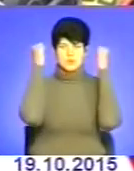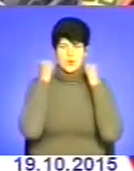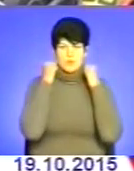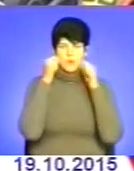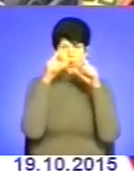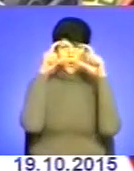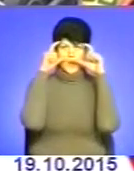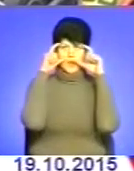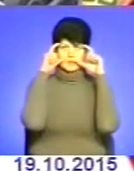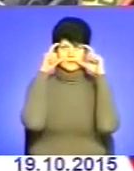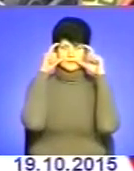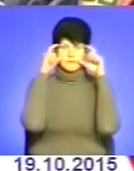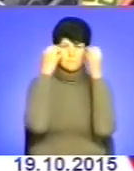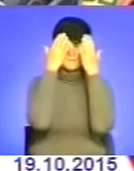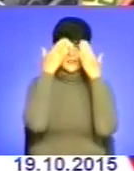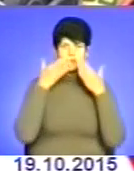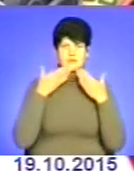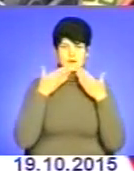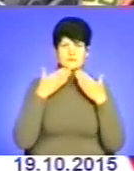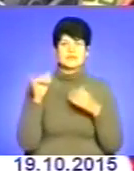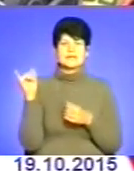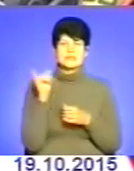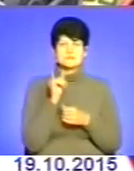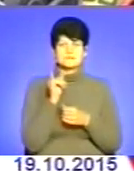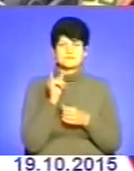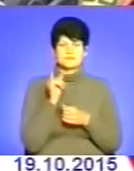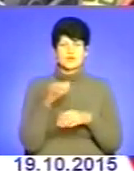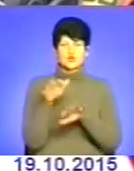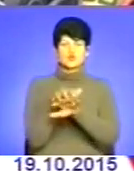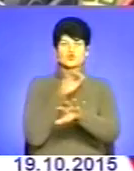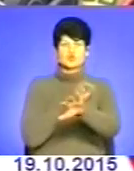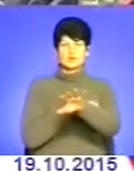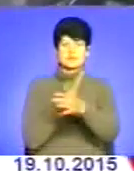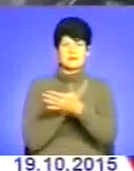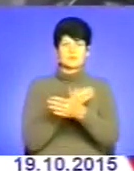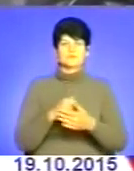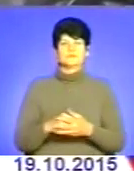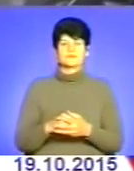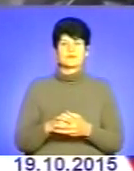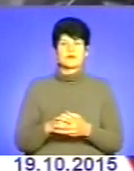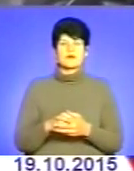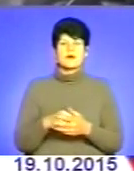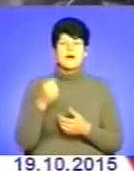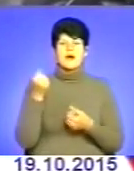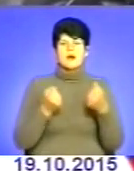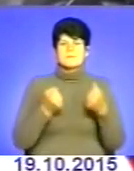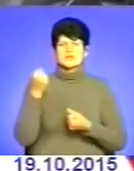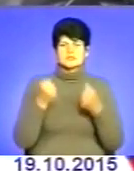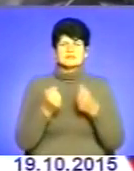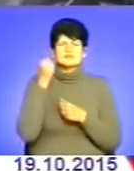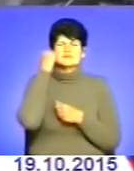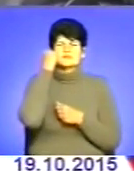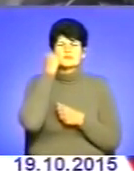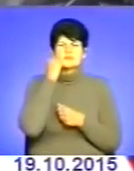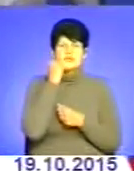окуляри, балаклава І в чоботи мають бути вища кисточка Картингові машини вже дуже старі Юні